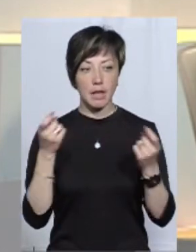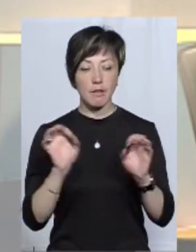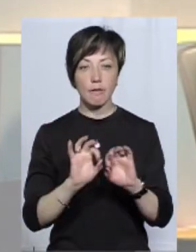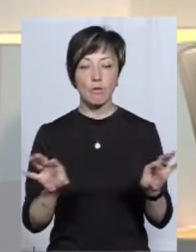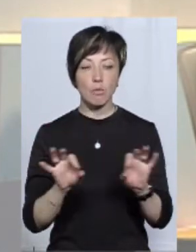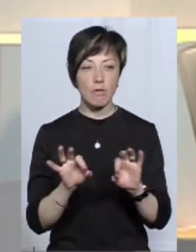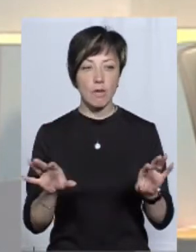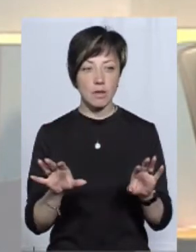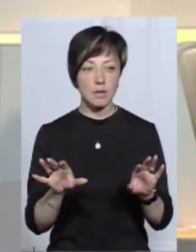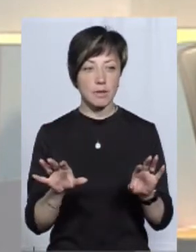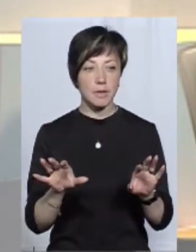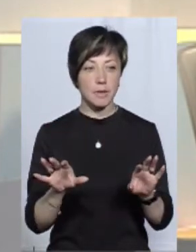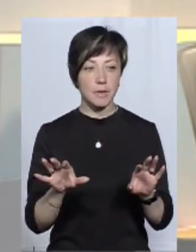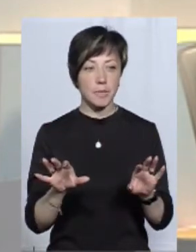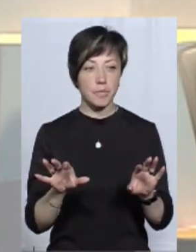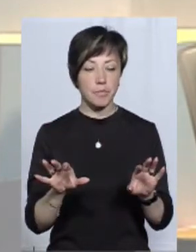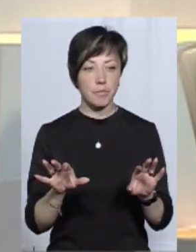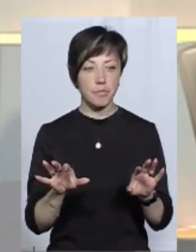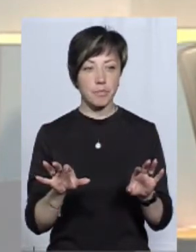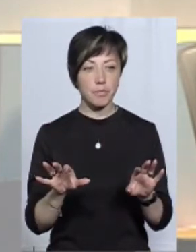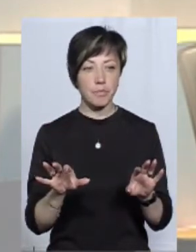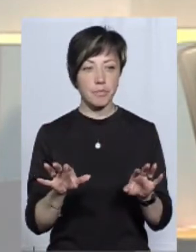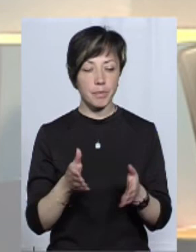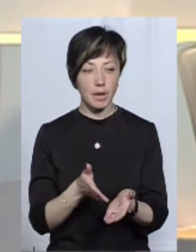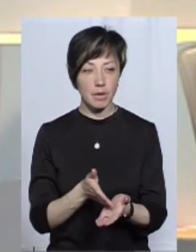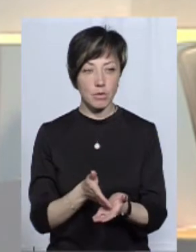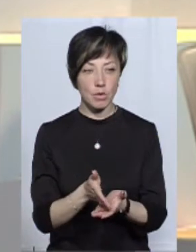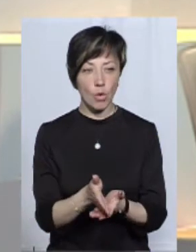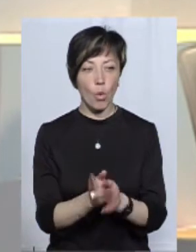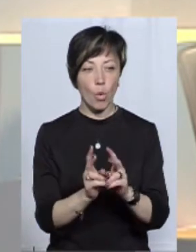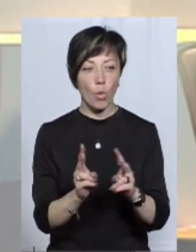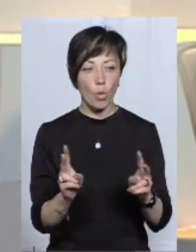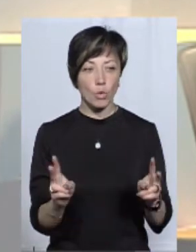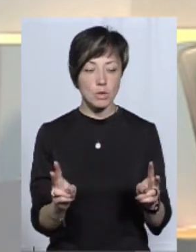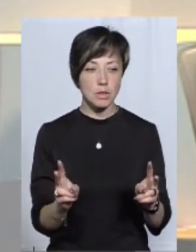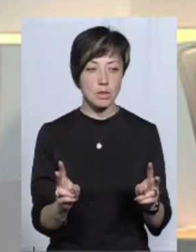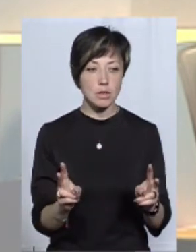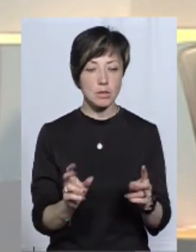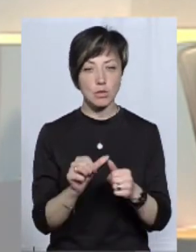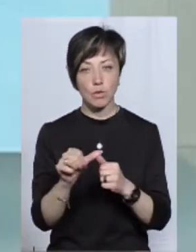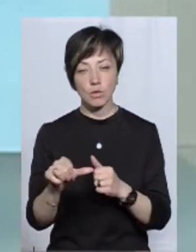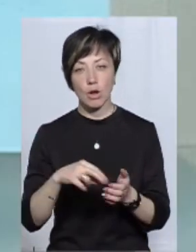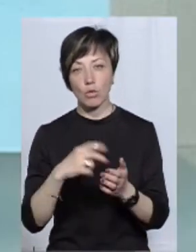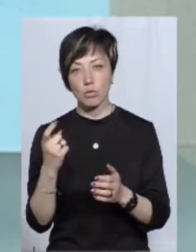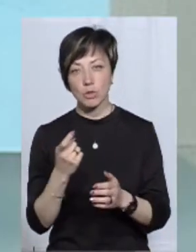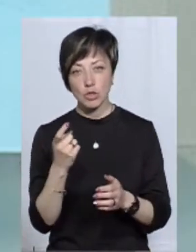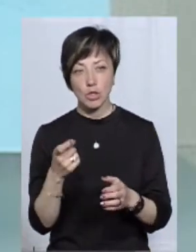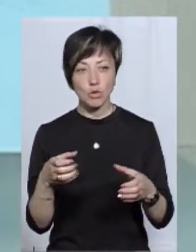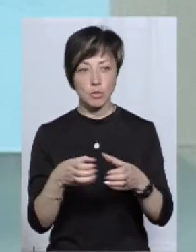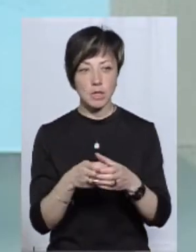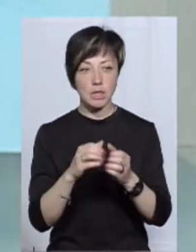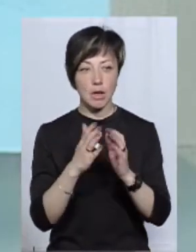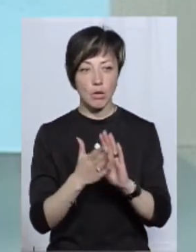ціль, ну, скажімо так, цільовим таким напрямком когось конкретно, чи там зовнішньоекономічних суб'єктів